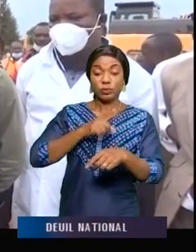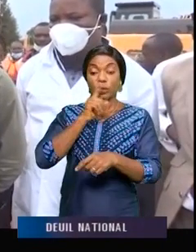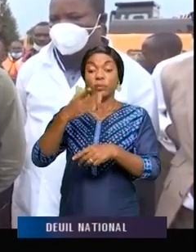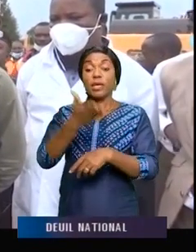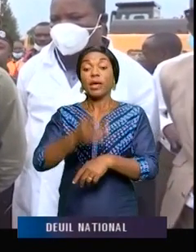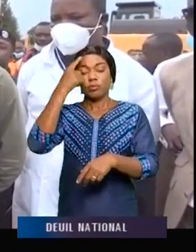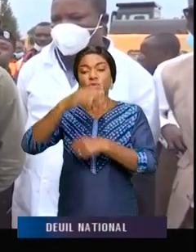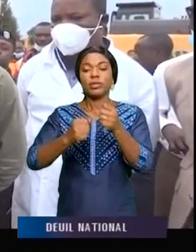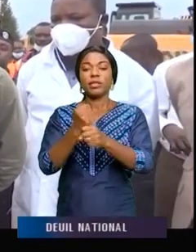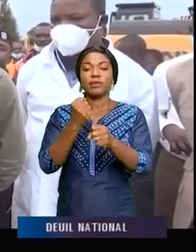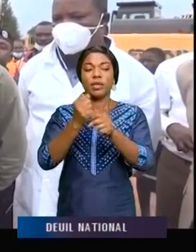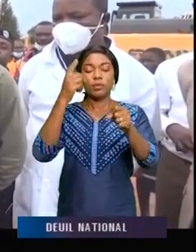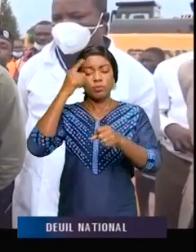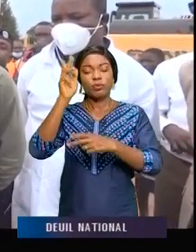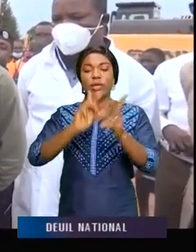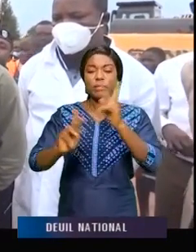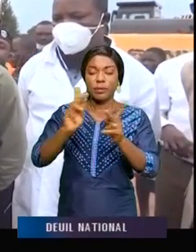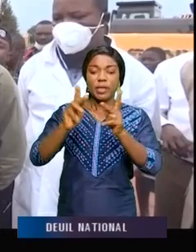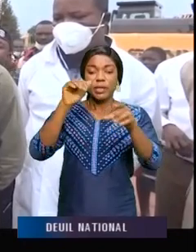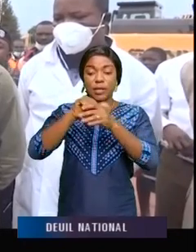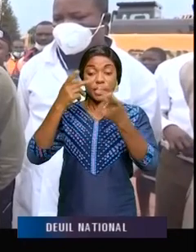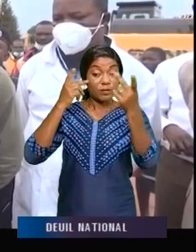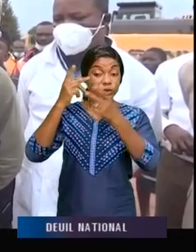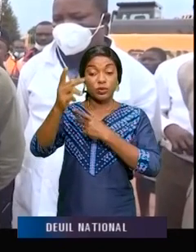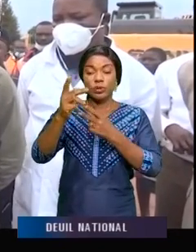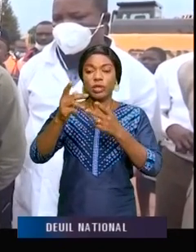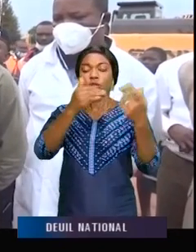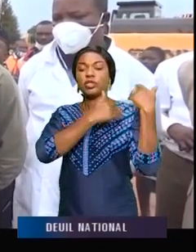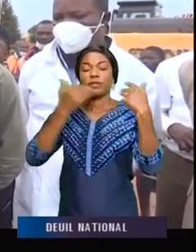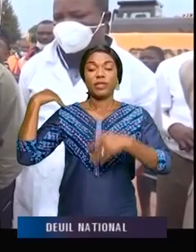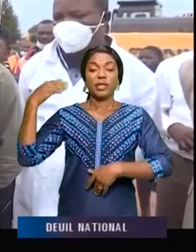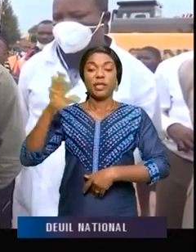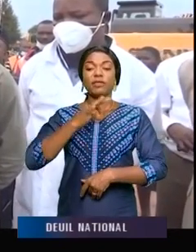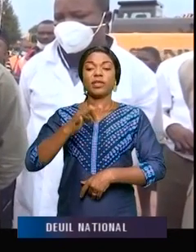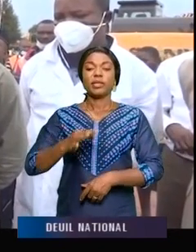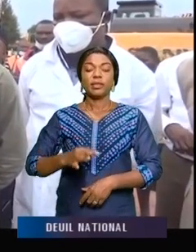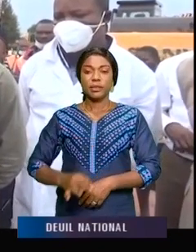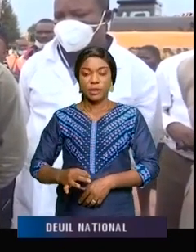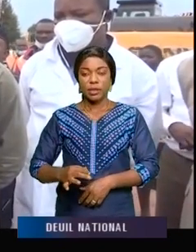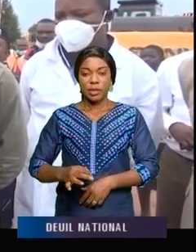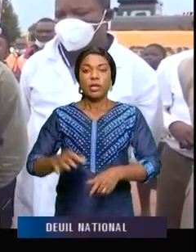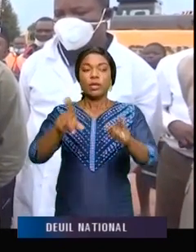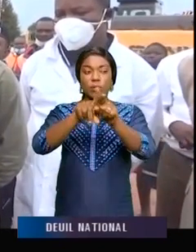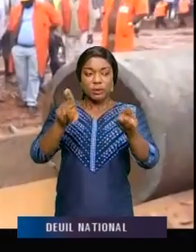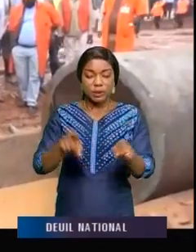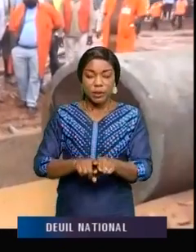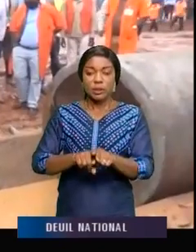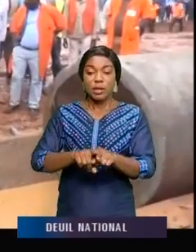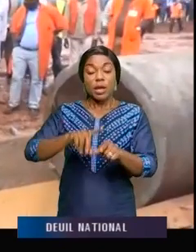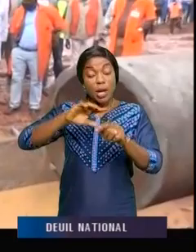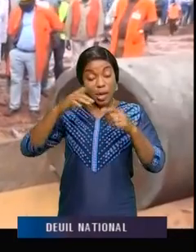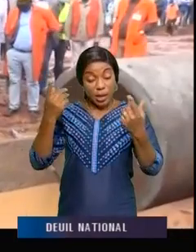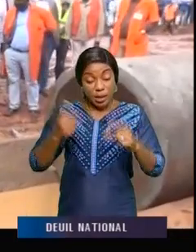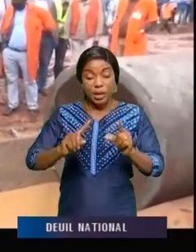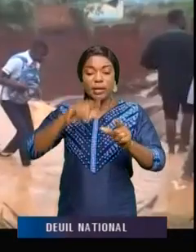travailler pour le peuple, dans la vision de son excellence, M. le Président de la République, Félix Antoine Dizekedi Tchilombo. Une fois les